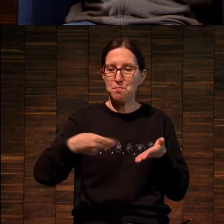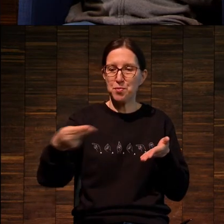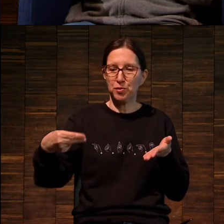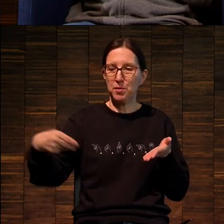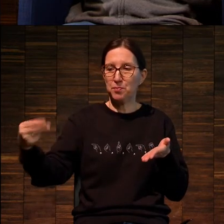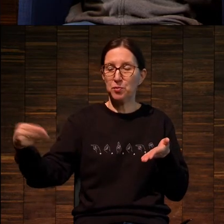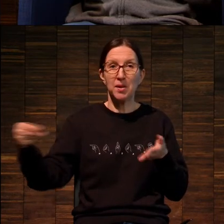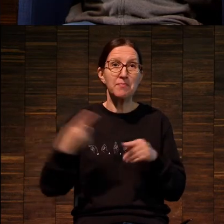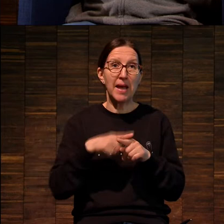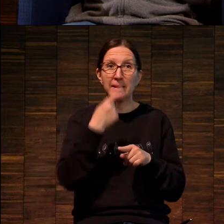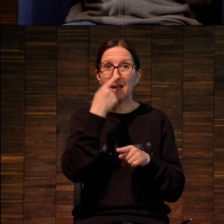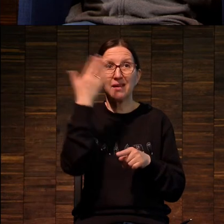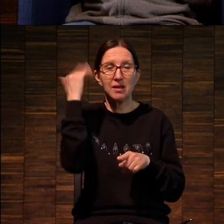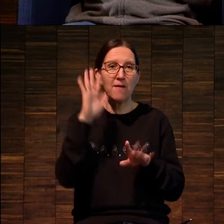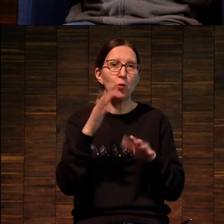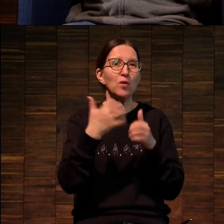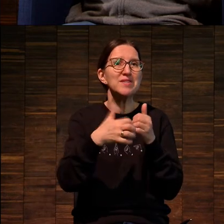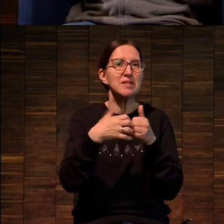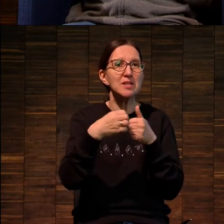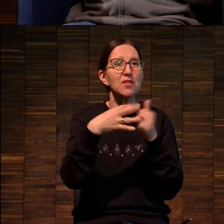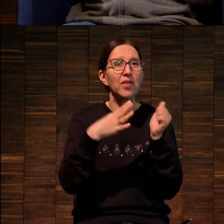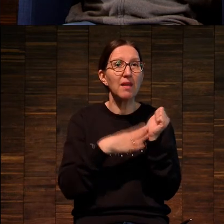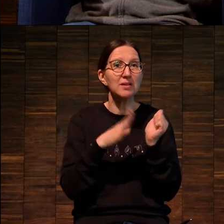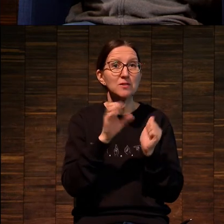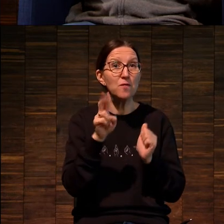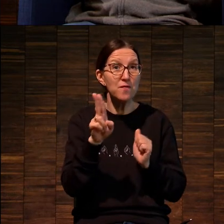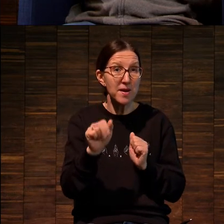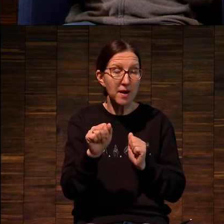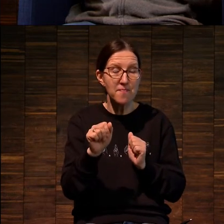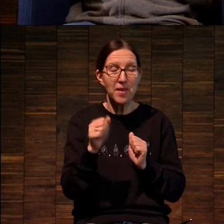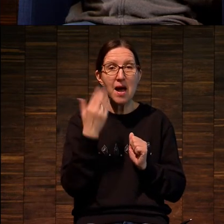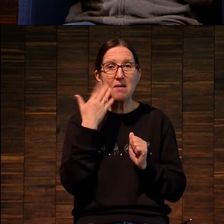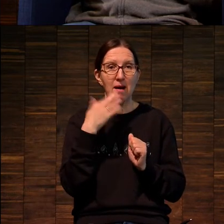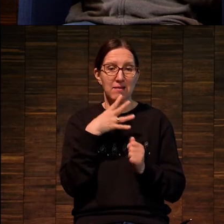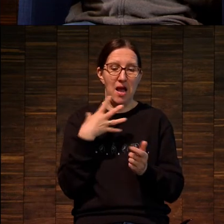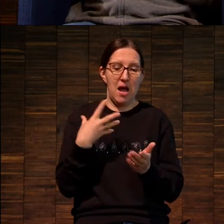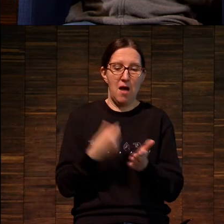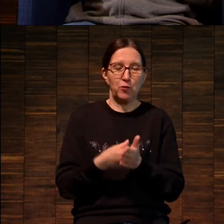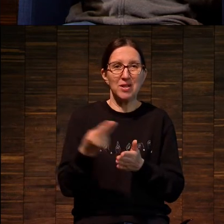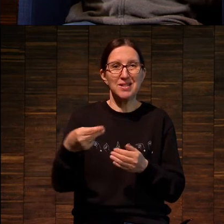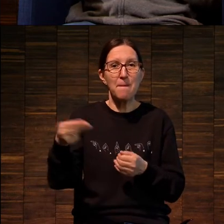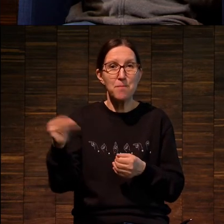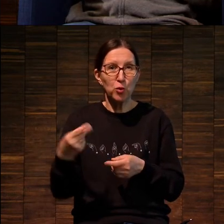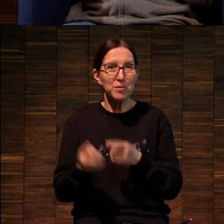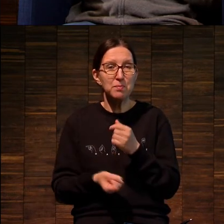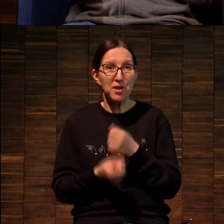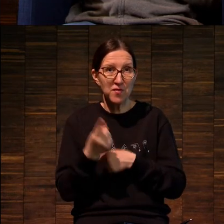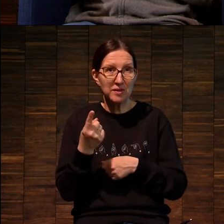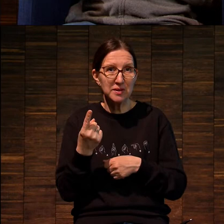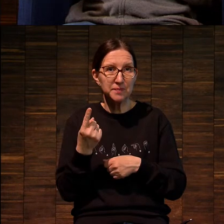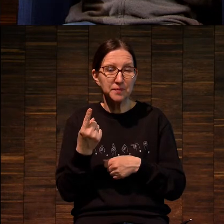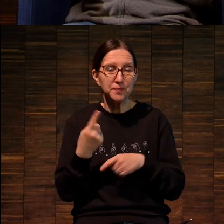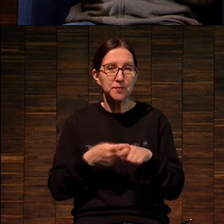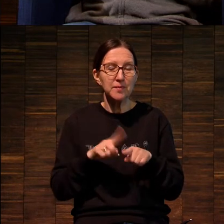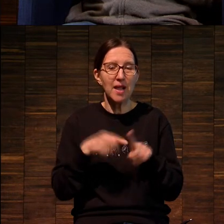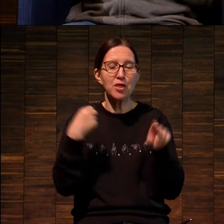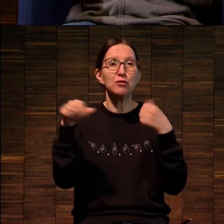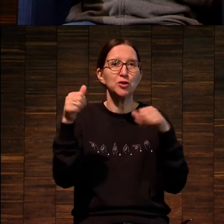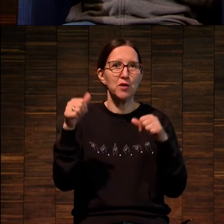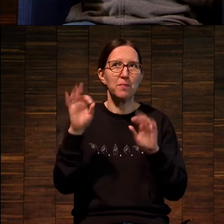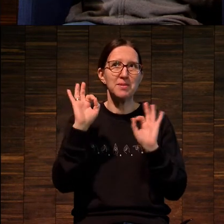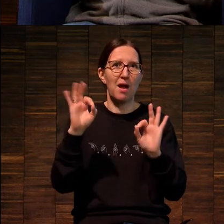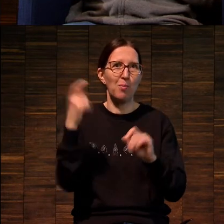недавно. Это середина 19 века, когда появилась авторская подпись на живописных